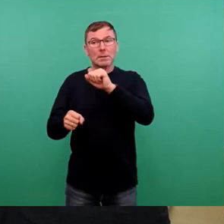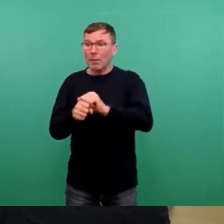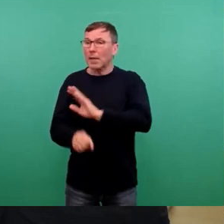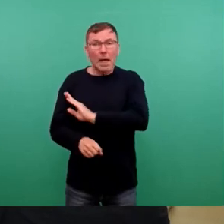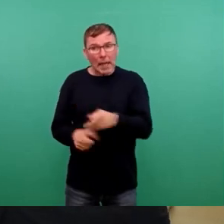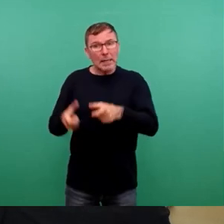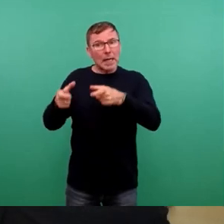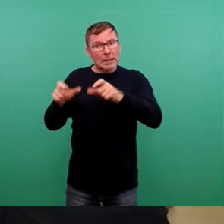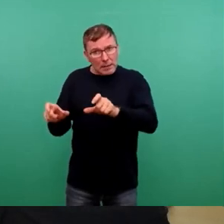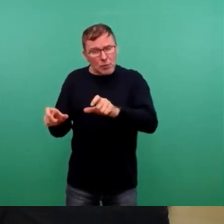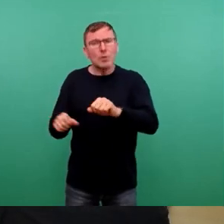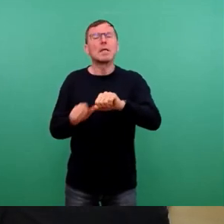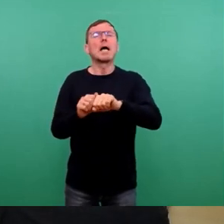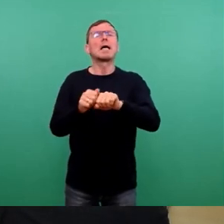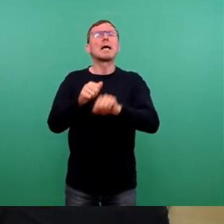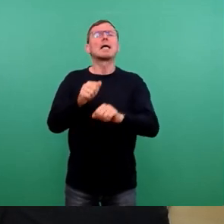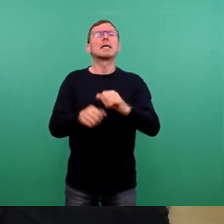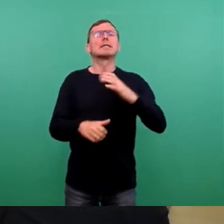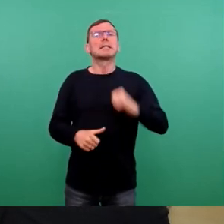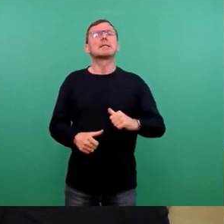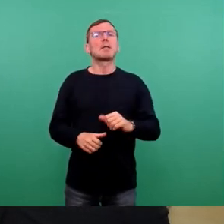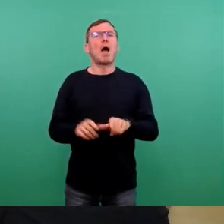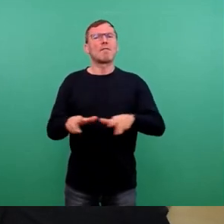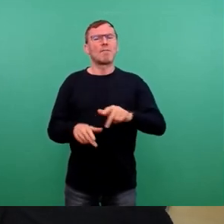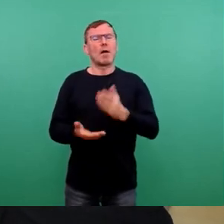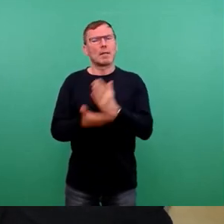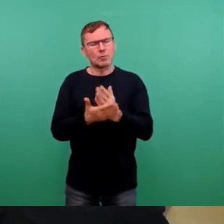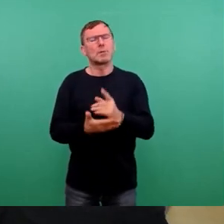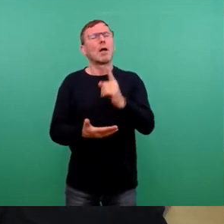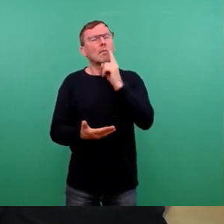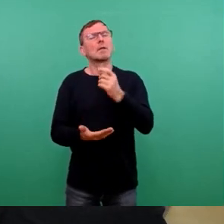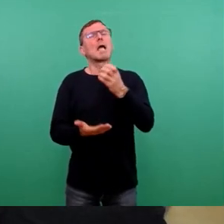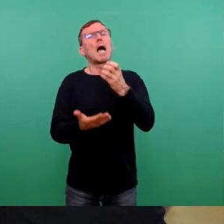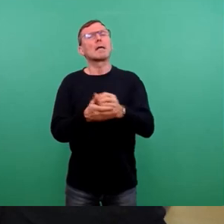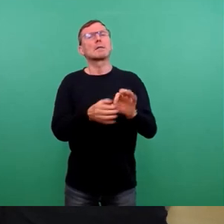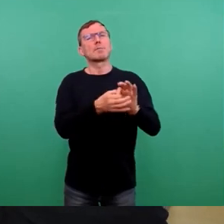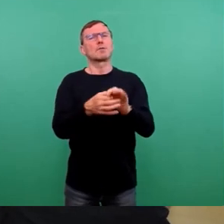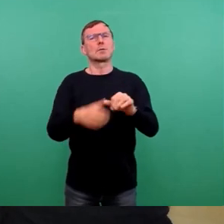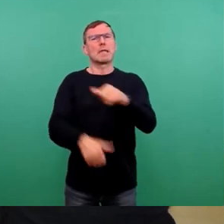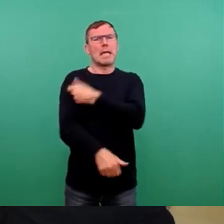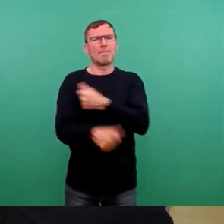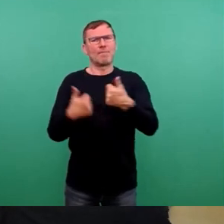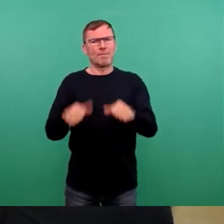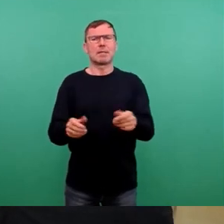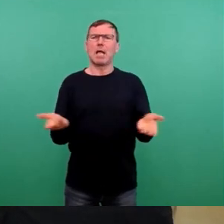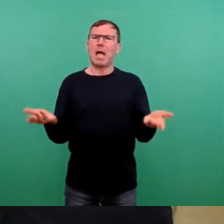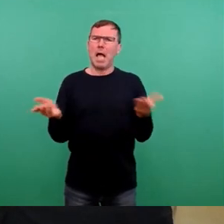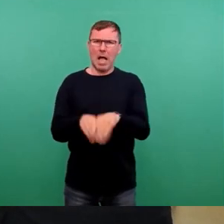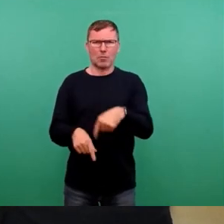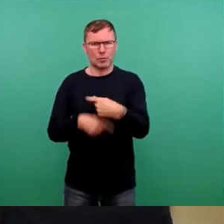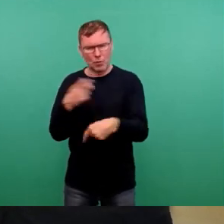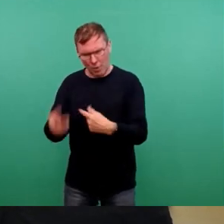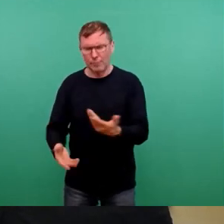Fortgang der Disziplinarmaßnahmen entschieden, sobald feststeht, wann die einrichtungsbezogene Impfpflicht ausläuft. Dazu habe ich